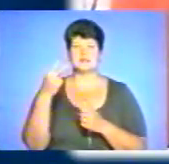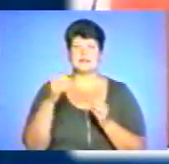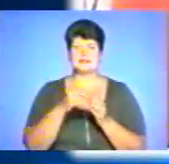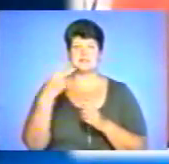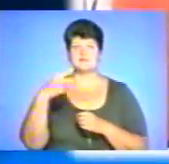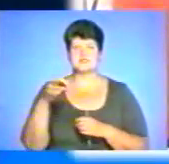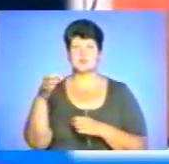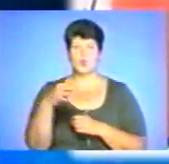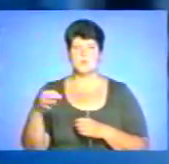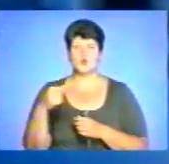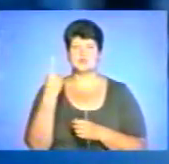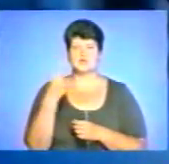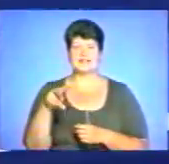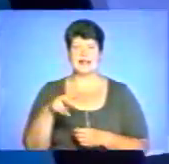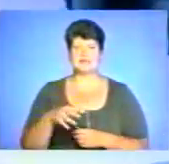-20 копійок за літр.